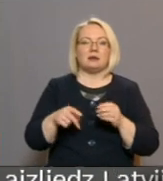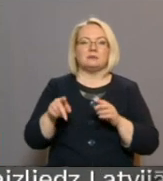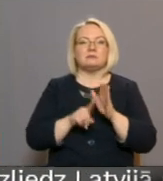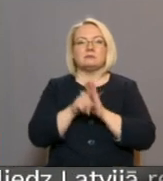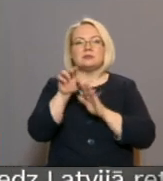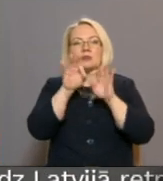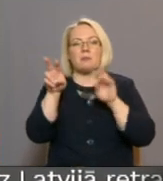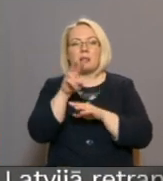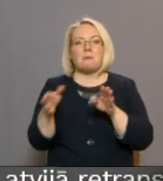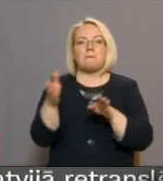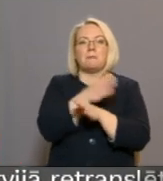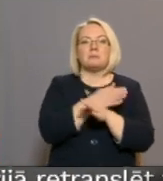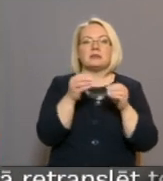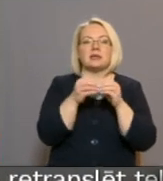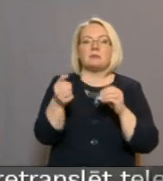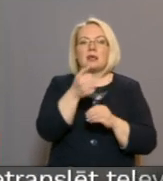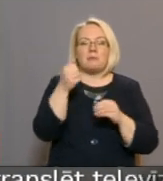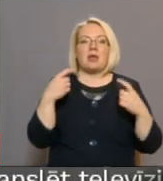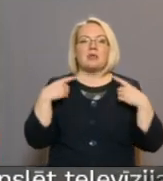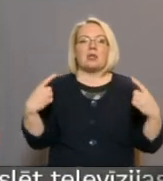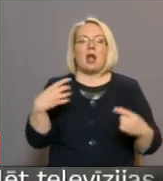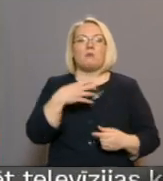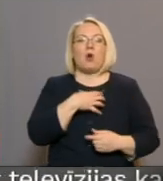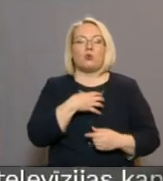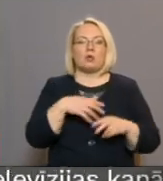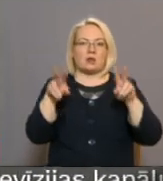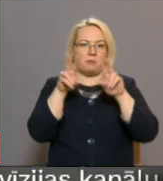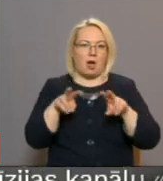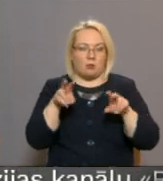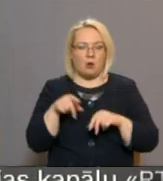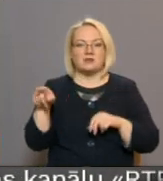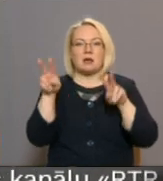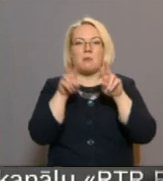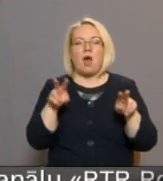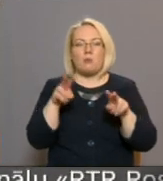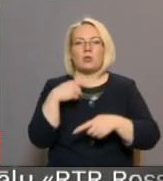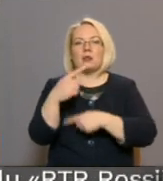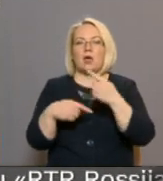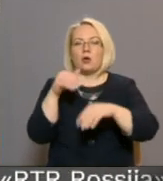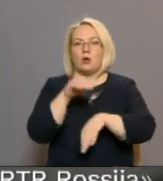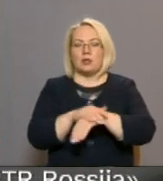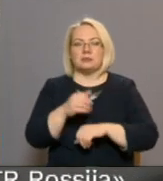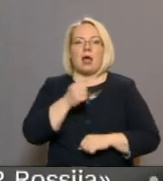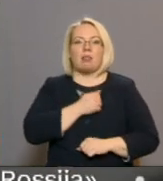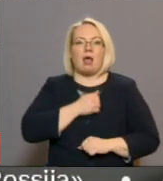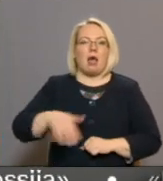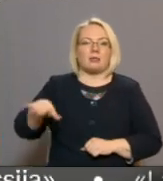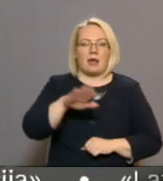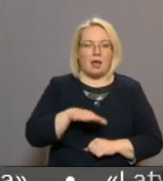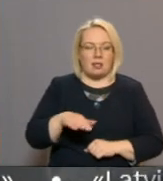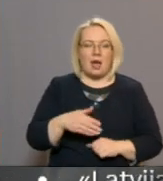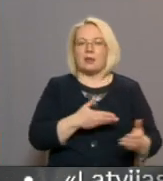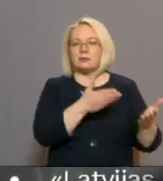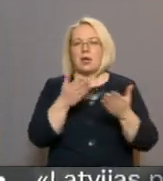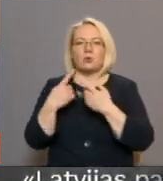desmit gadiem pēc generāla prokuratūras pārbaudes. Pārbaudes gaitā tika konstatēts, ka Latgalē, nekur citur Latvijā tāda